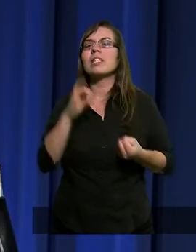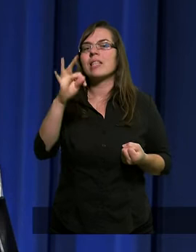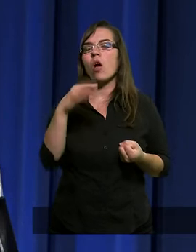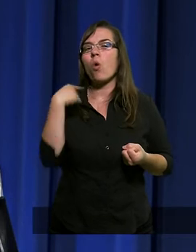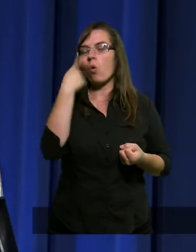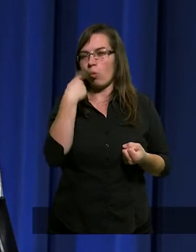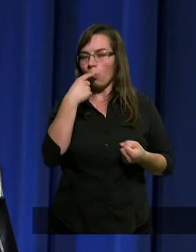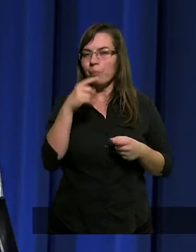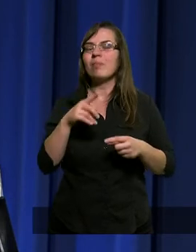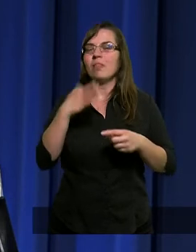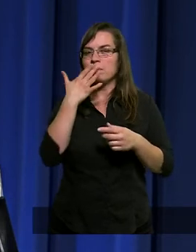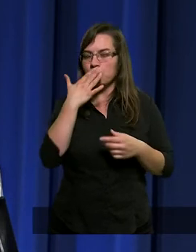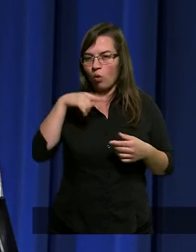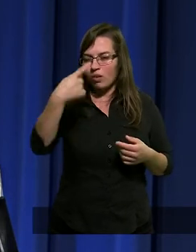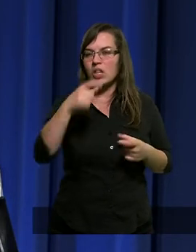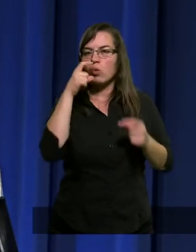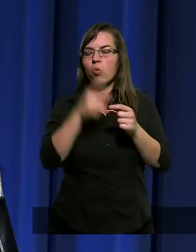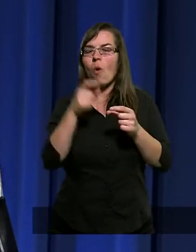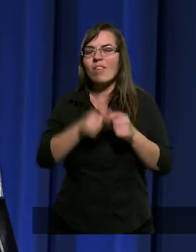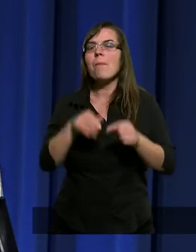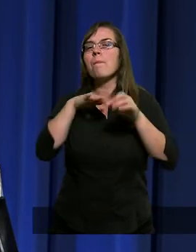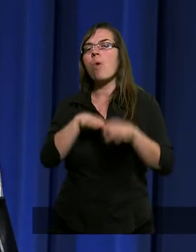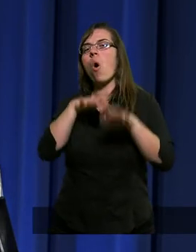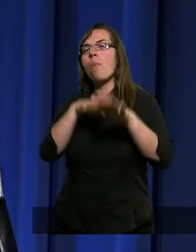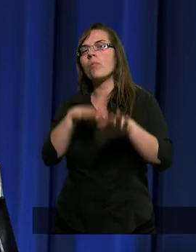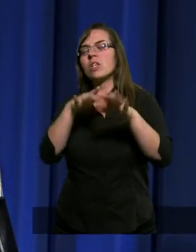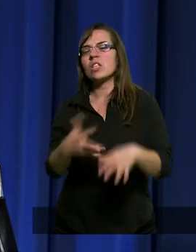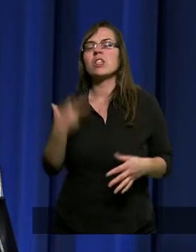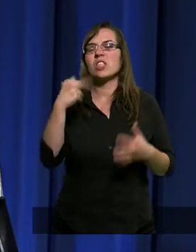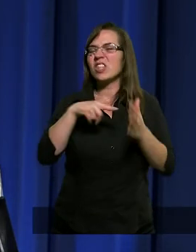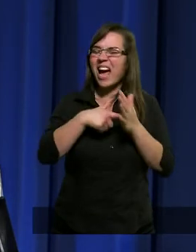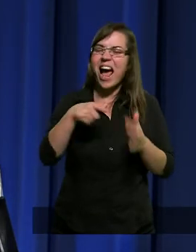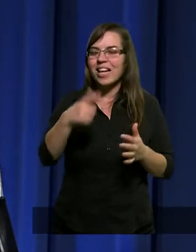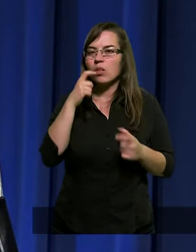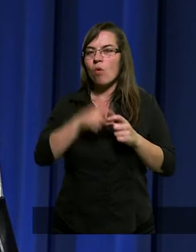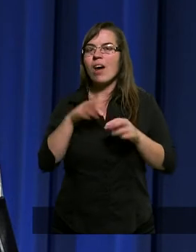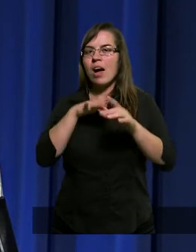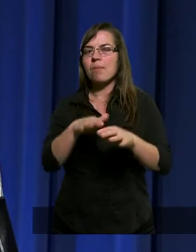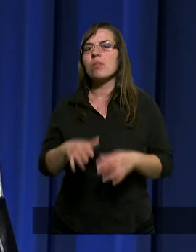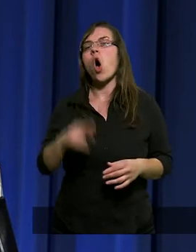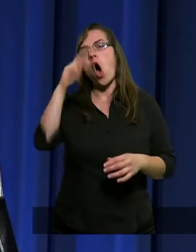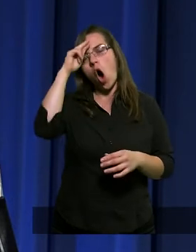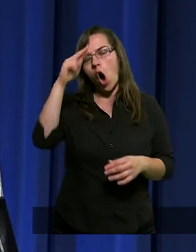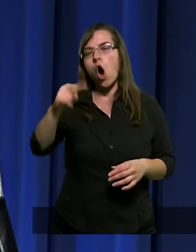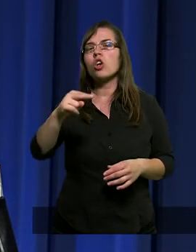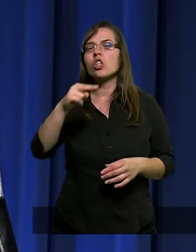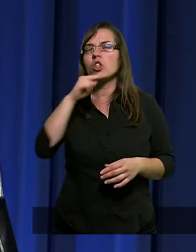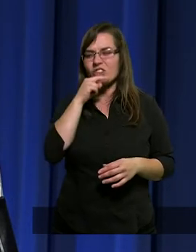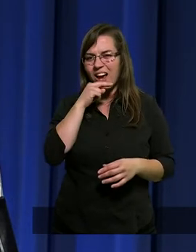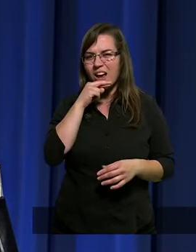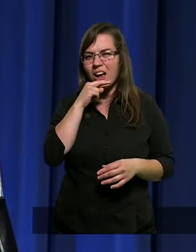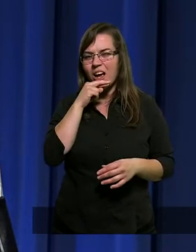słowa popłynęły trzy razy te słowa wypowiedził. Ojcze,